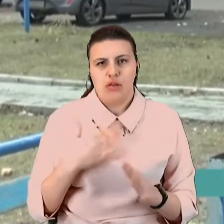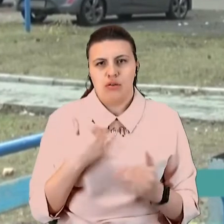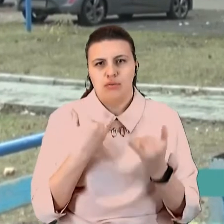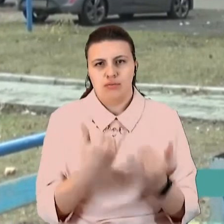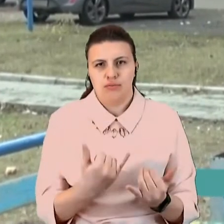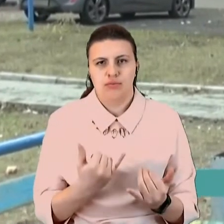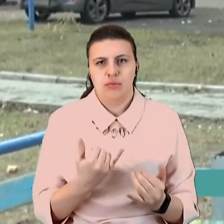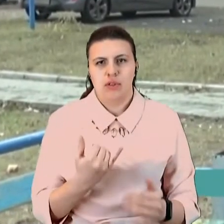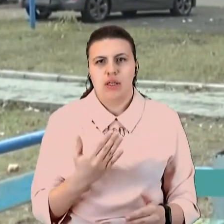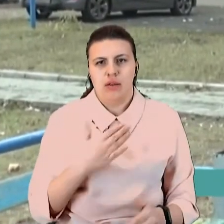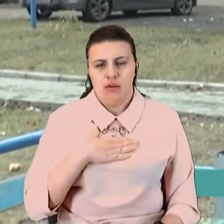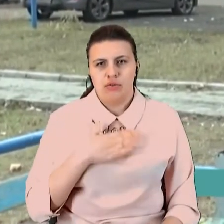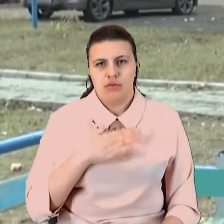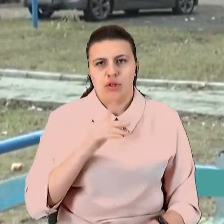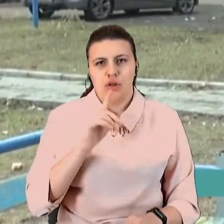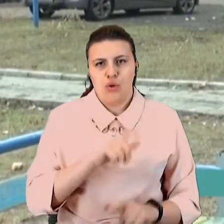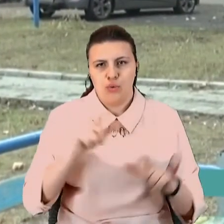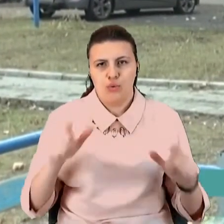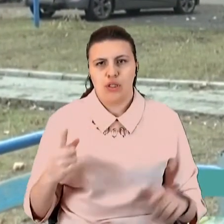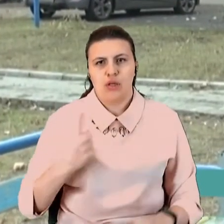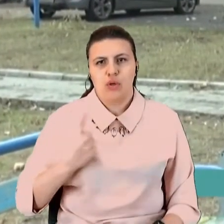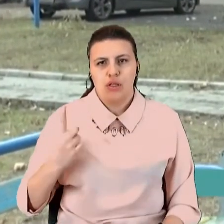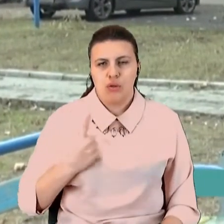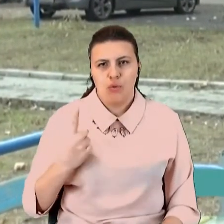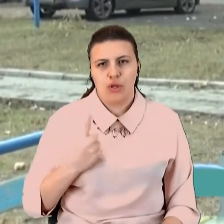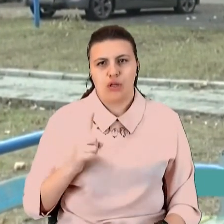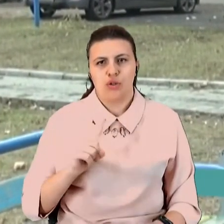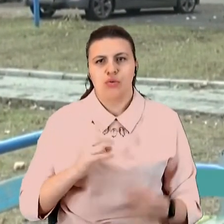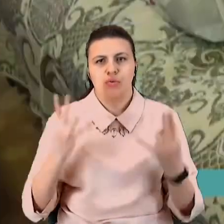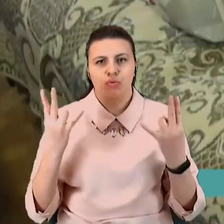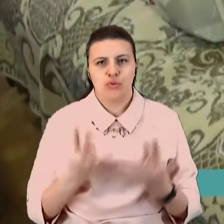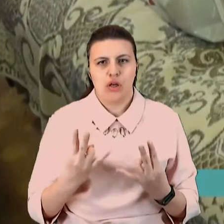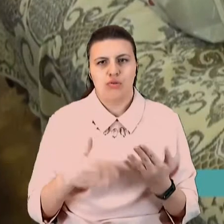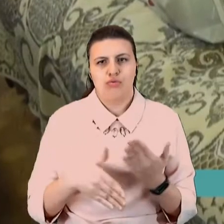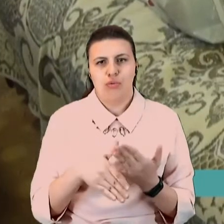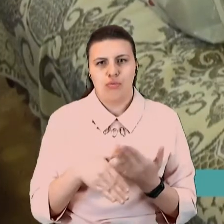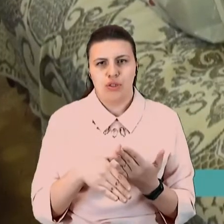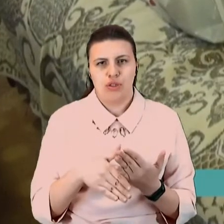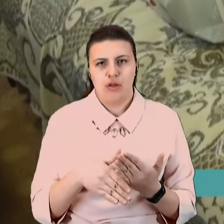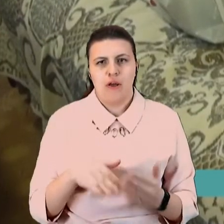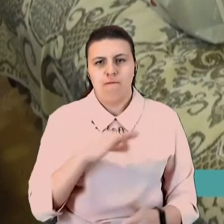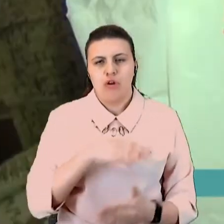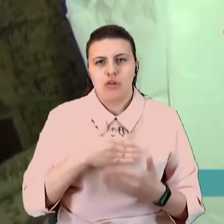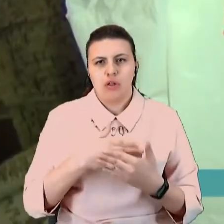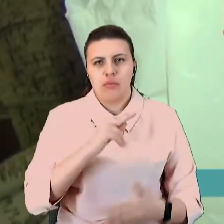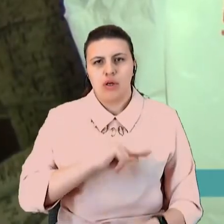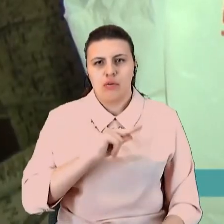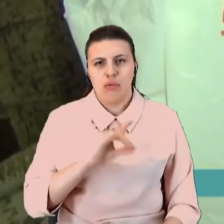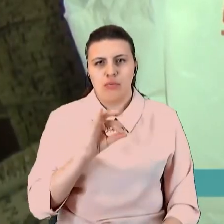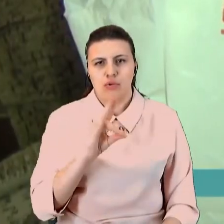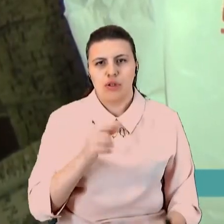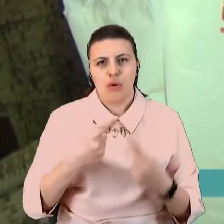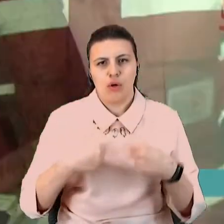це люди, словно одинокі, які потрібні в допомогі. Волонтери та працівники Бахмутської організації